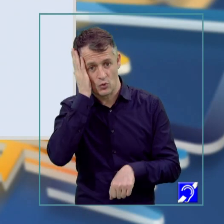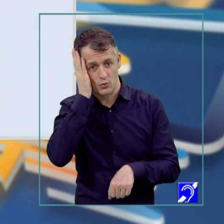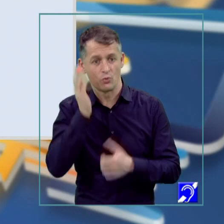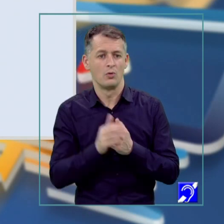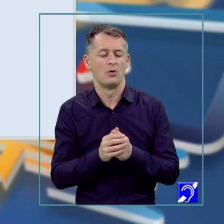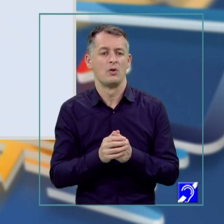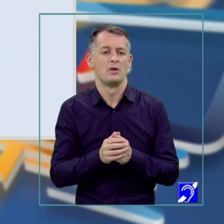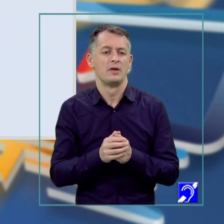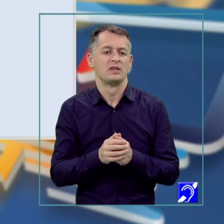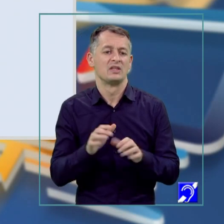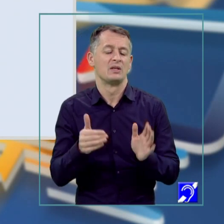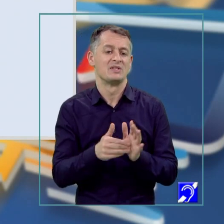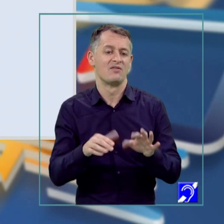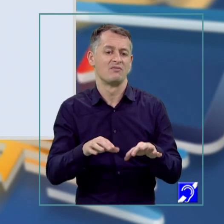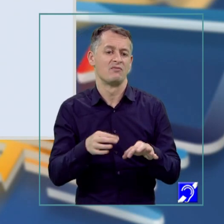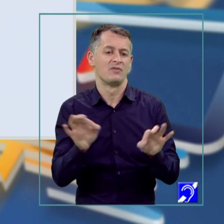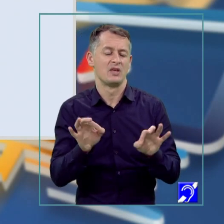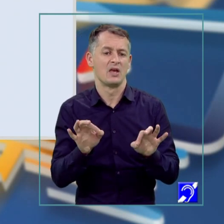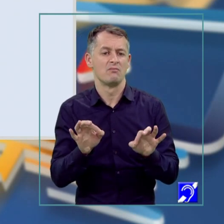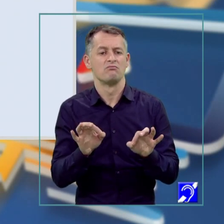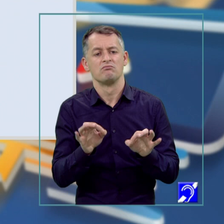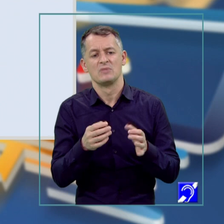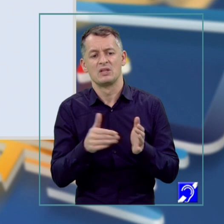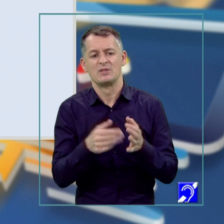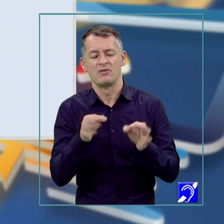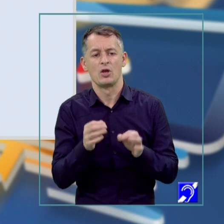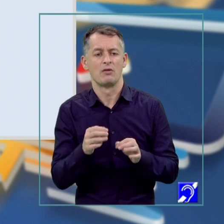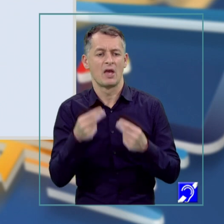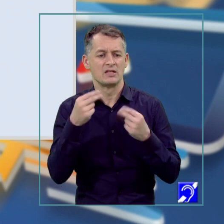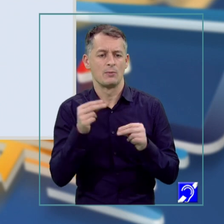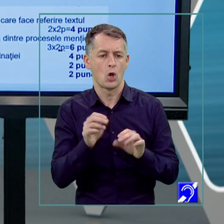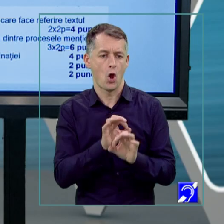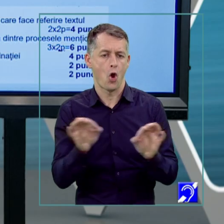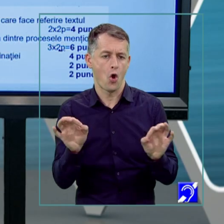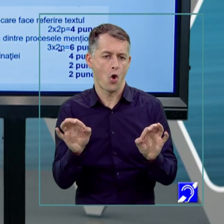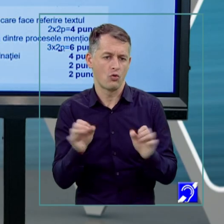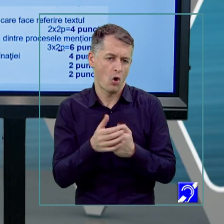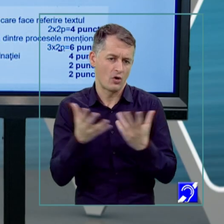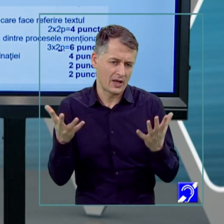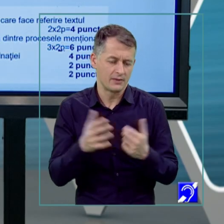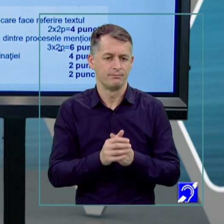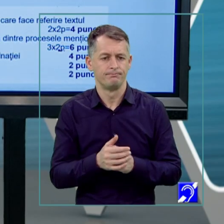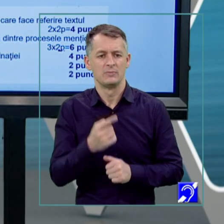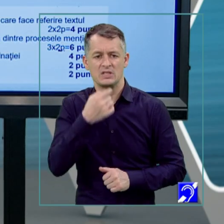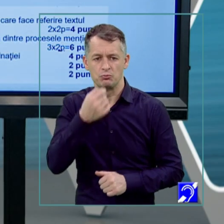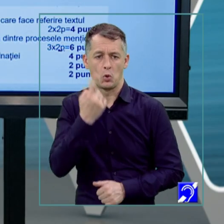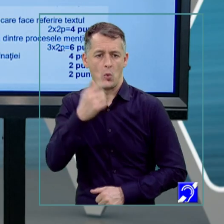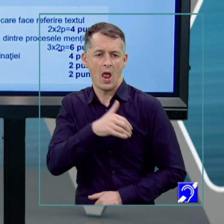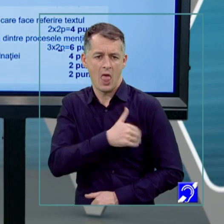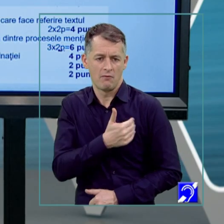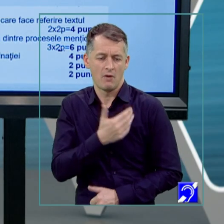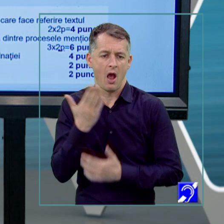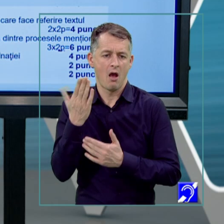trebuie să fie un exemplu concret în care să spuneți elevul X, de exemplu, a visat într-o noapte